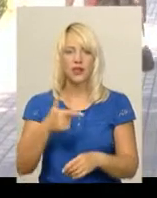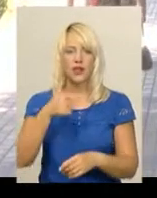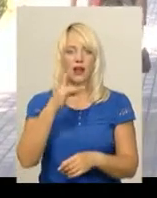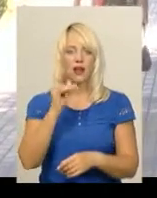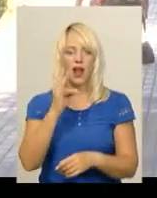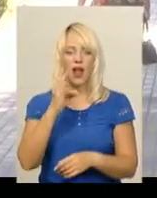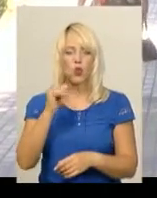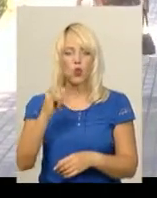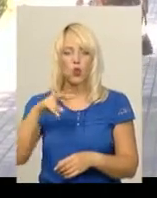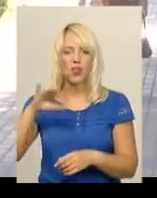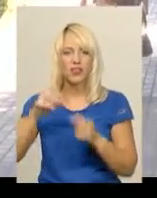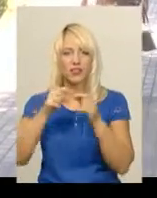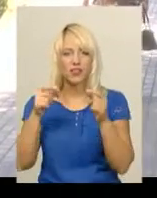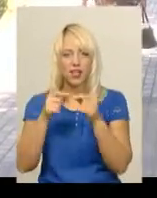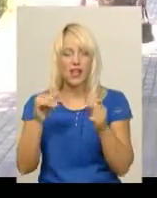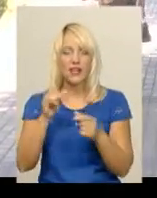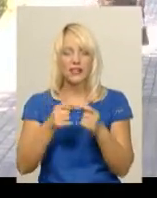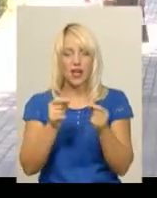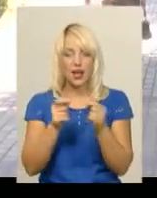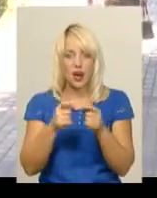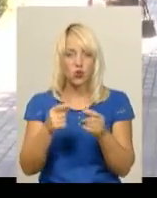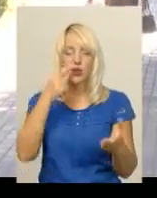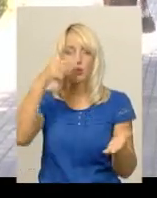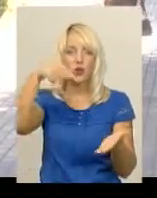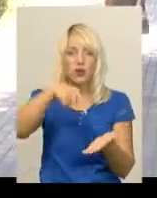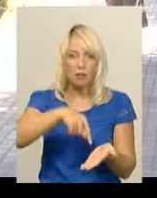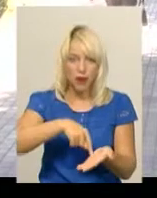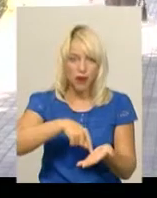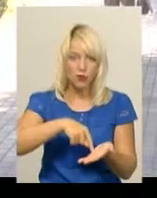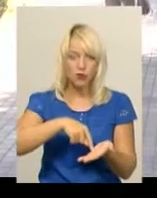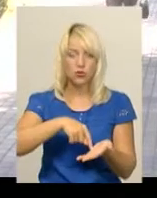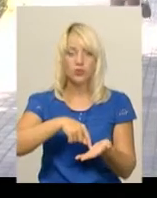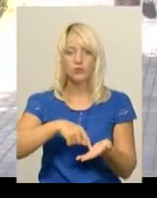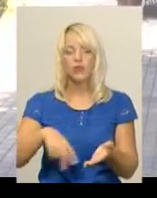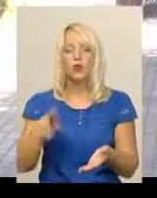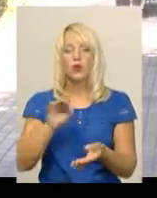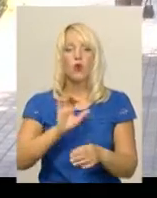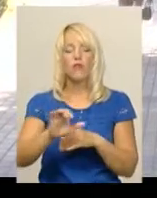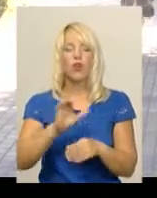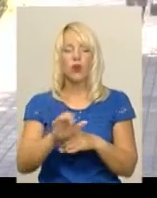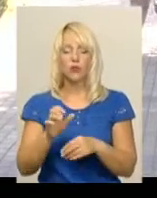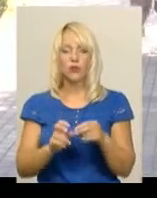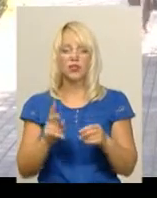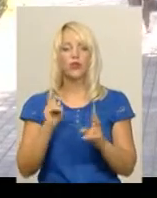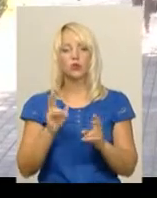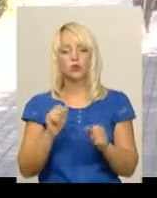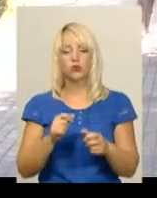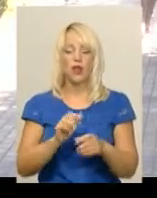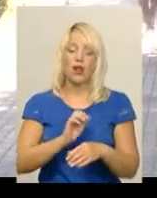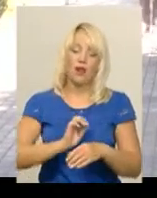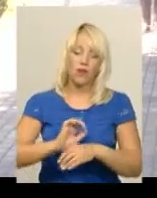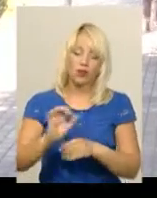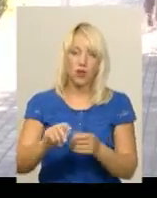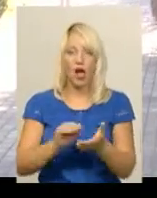Ну і, відповідно, далі ці гранули вже потрапляють до виробників, які можуть виготовляти або повторну